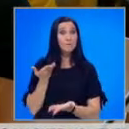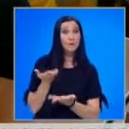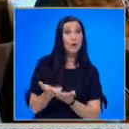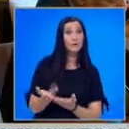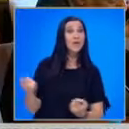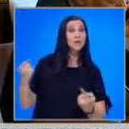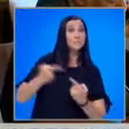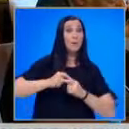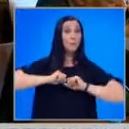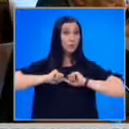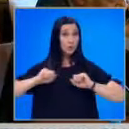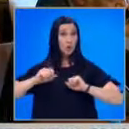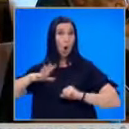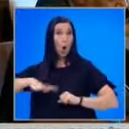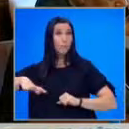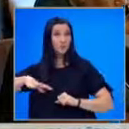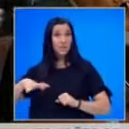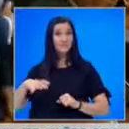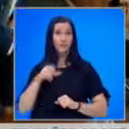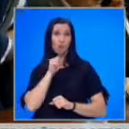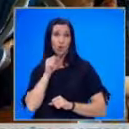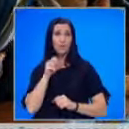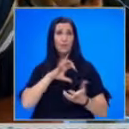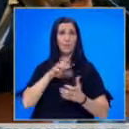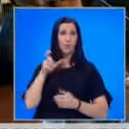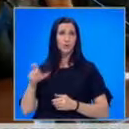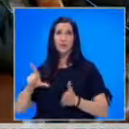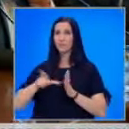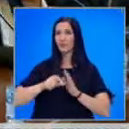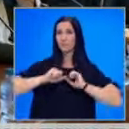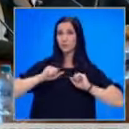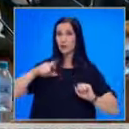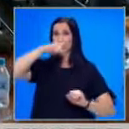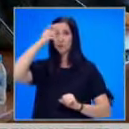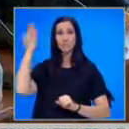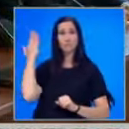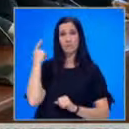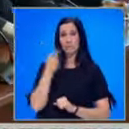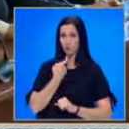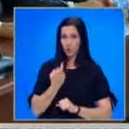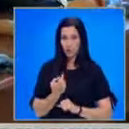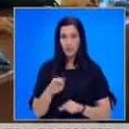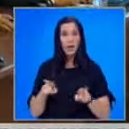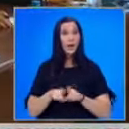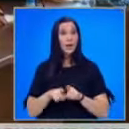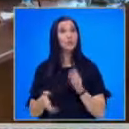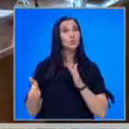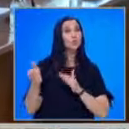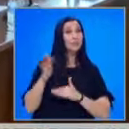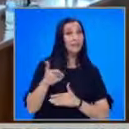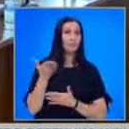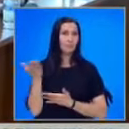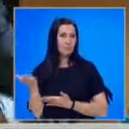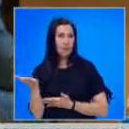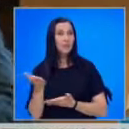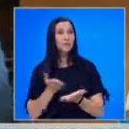спрямо протестиращи общественици, журналисти и политици по време на протестите от лятото миналата година. Както и сред тях.